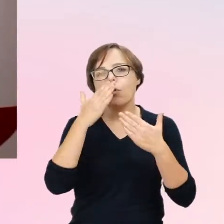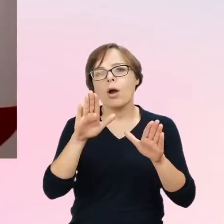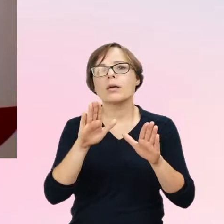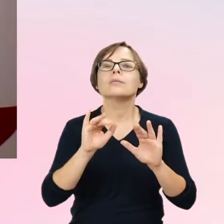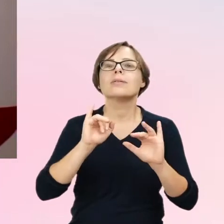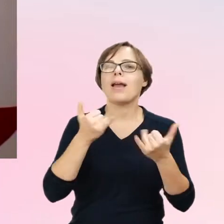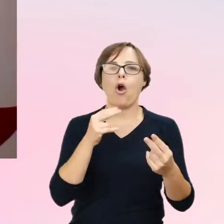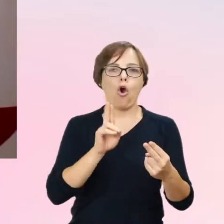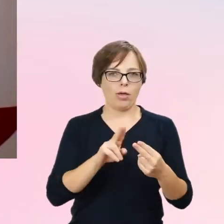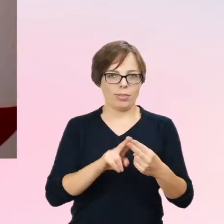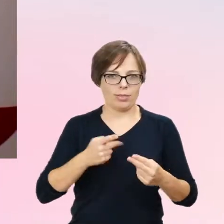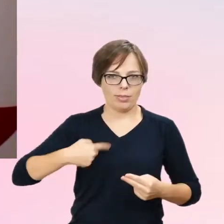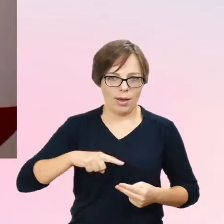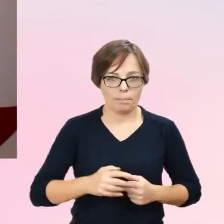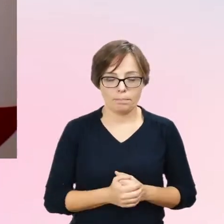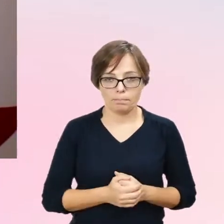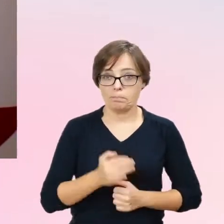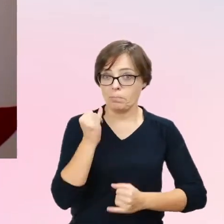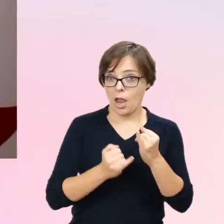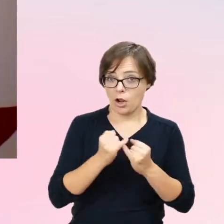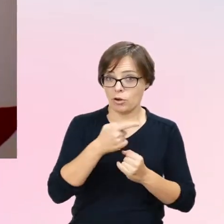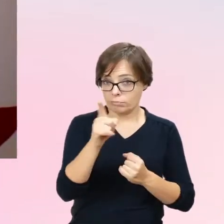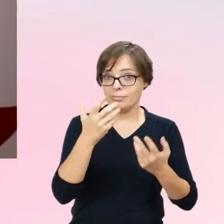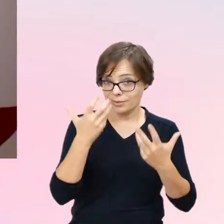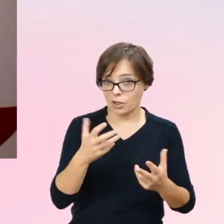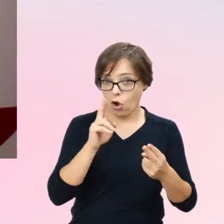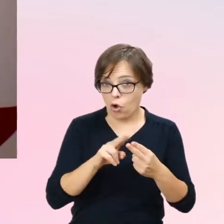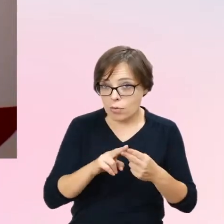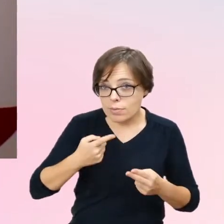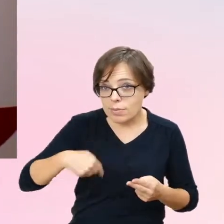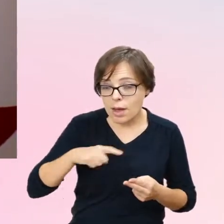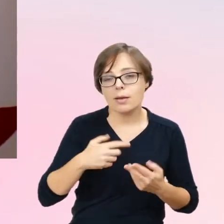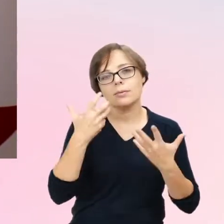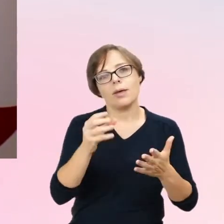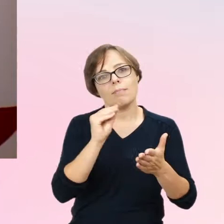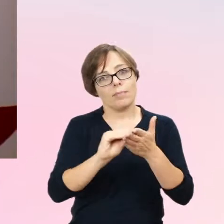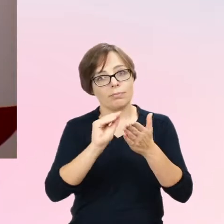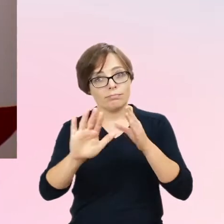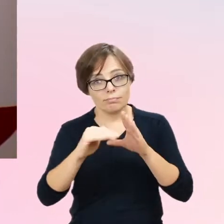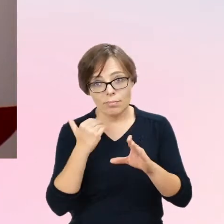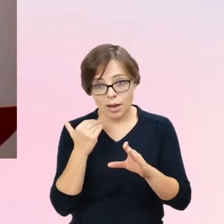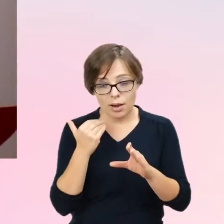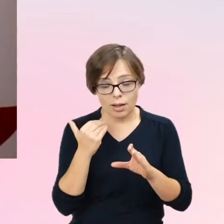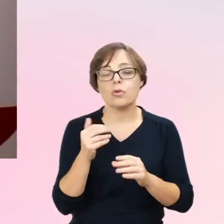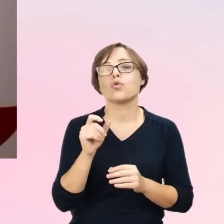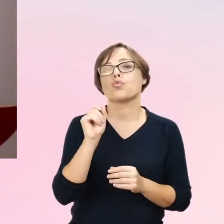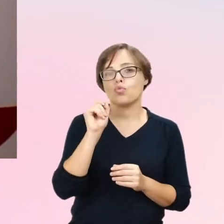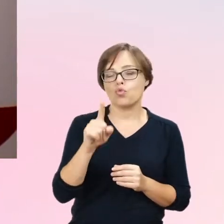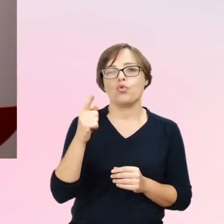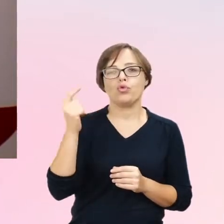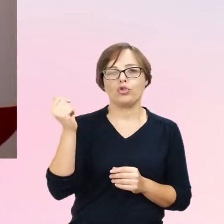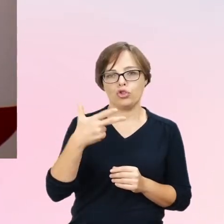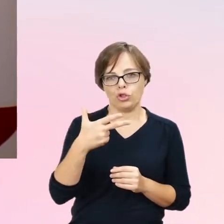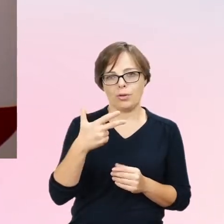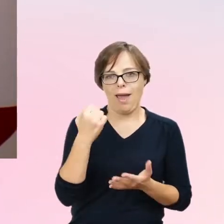kontaktowe. To znaczy jeśli chcecie się z nami skontaktować, jeśli chcecie napisać, to mamy dla Was trzy